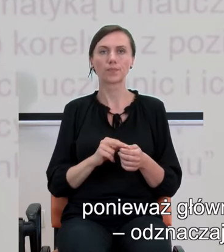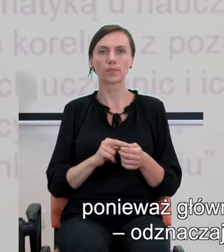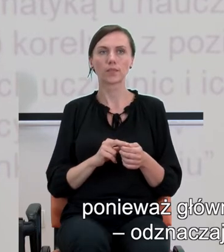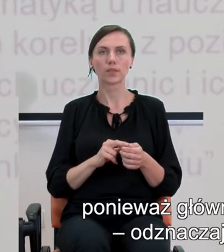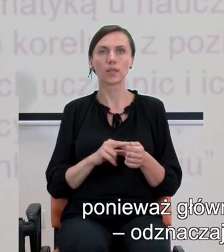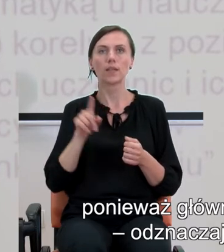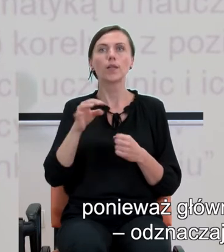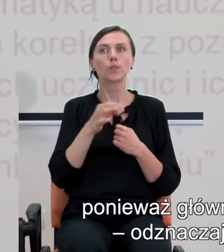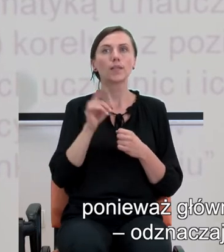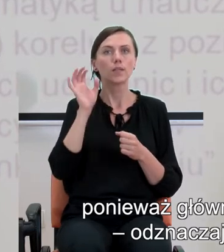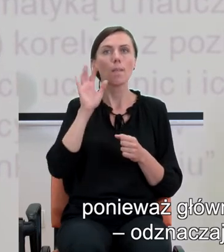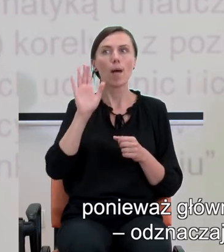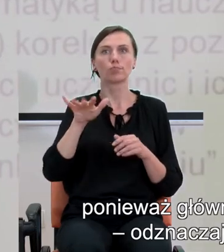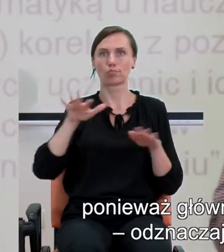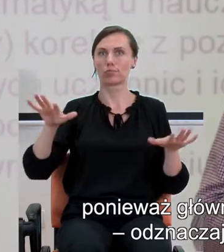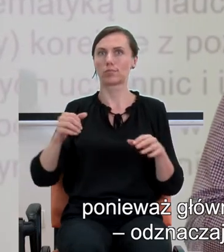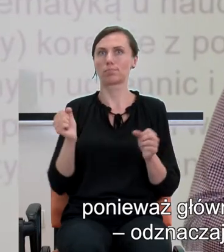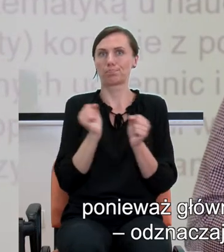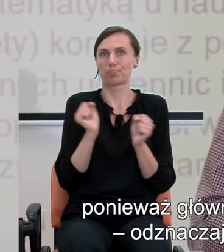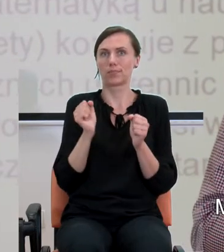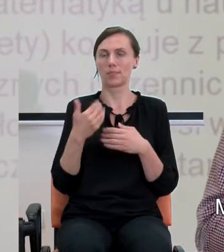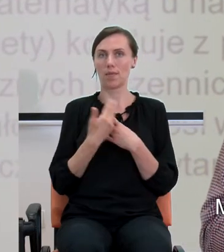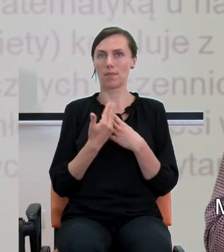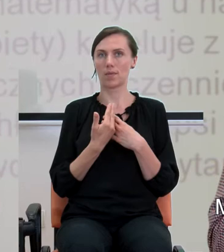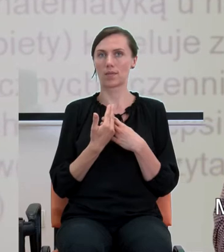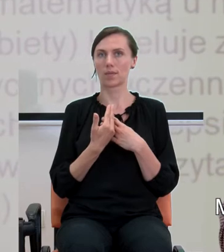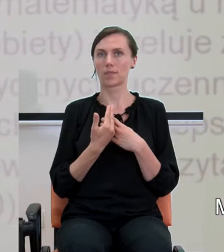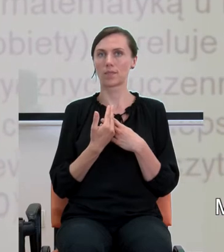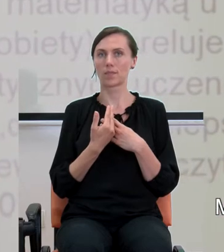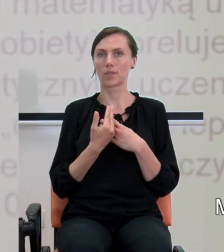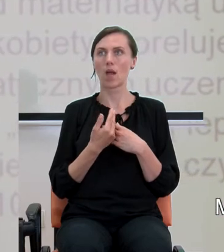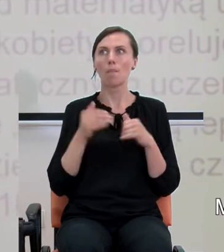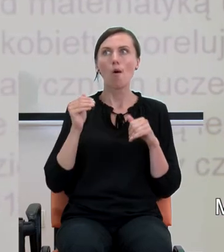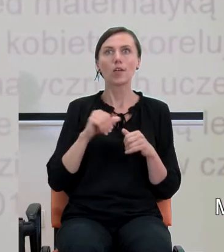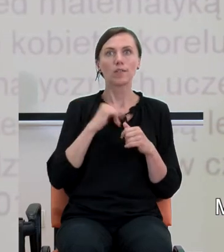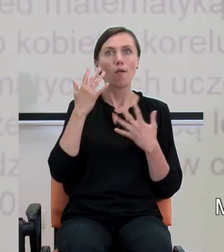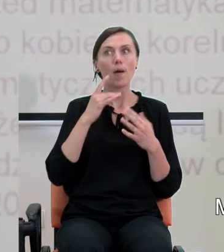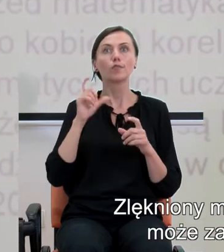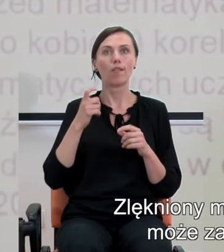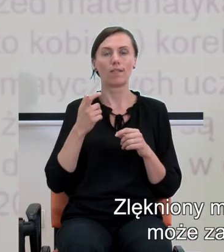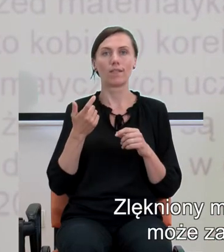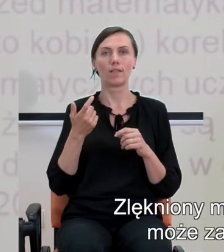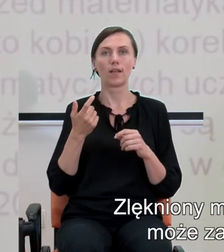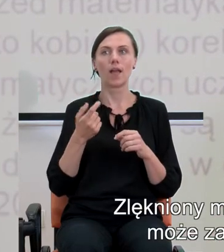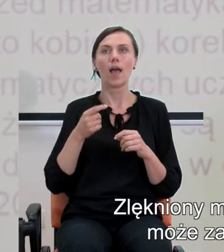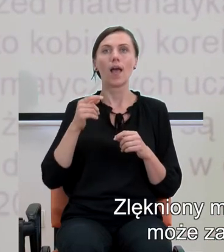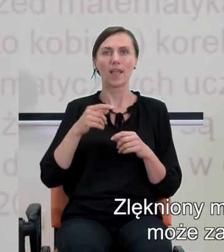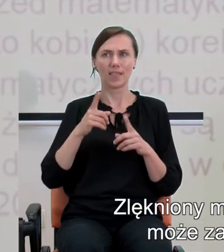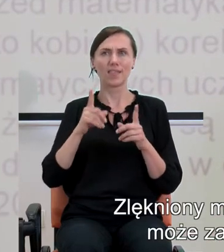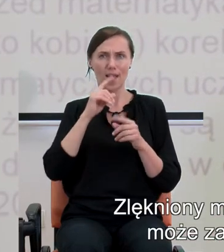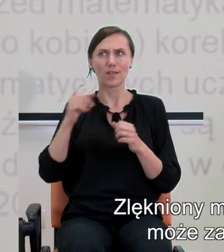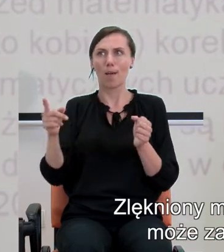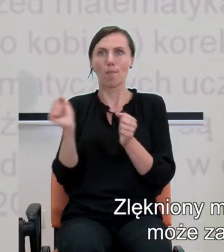odznaczają się często wysokim lękiem przed matematyką. Można sobie wyobrazić, co się dzieje. Zlękniony